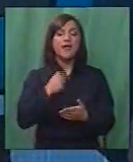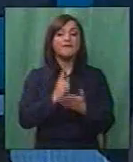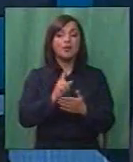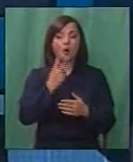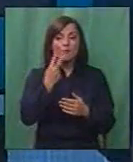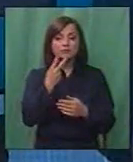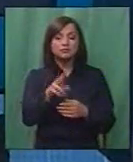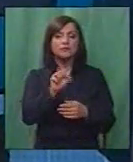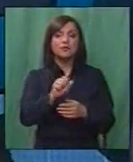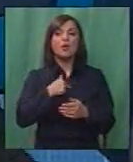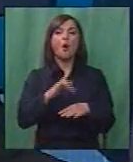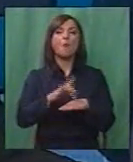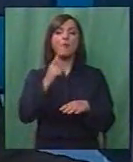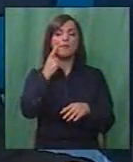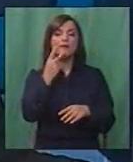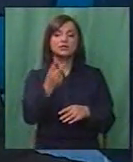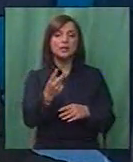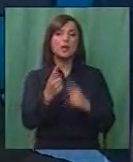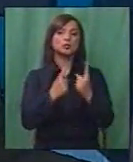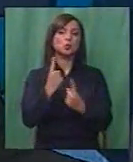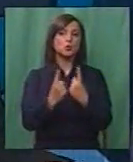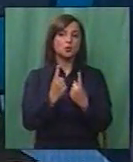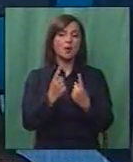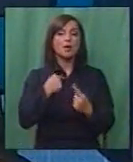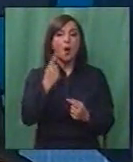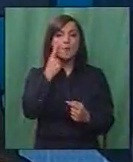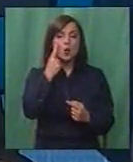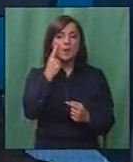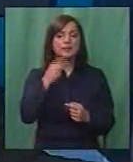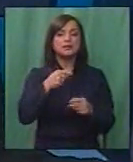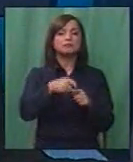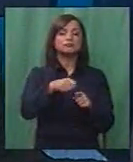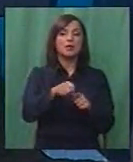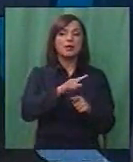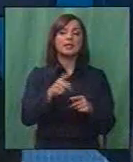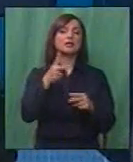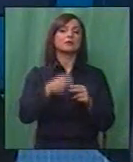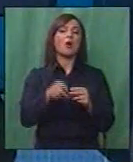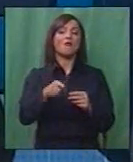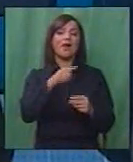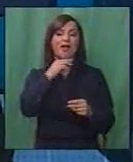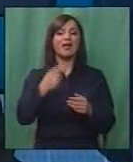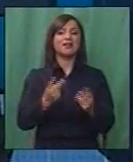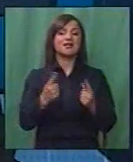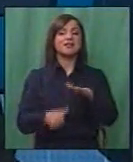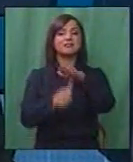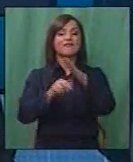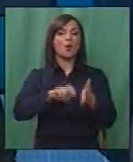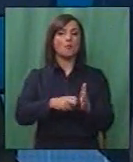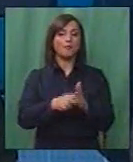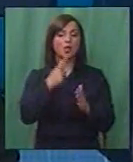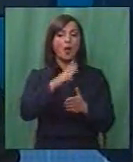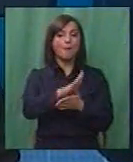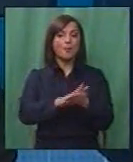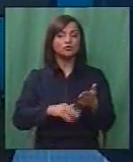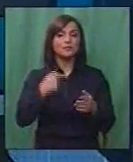време да се превенира. Значи ние во моментот детектираме состеби, се обидуваме да ги санираме, не ги превенираме. Тоа ни е главниот проблем. Се додека